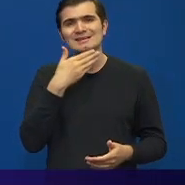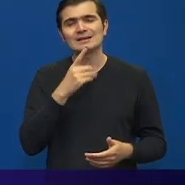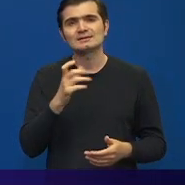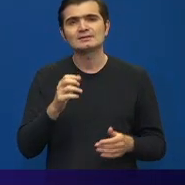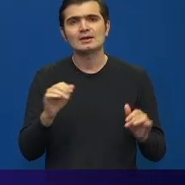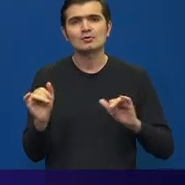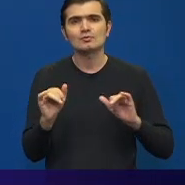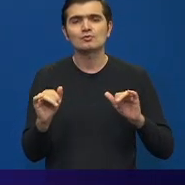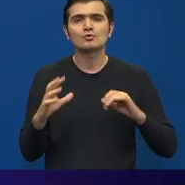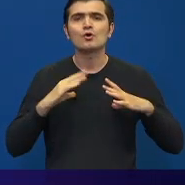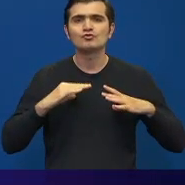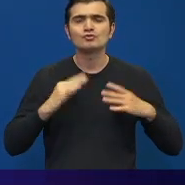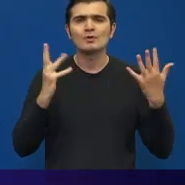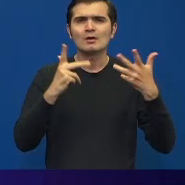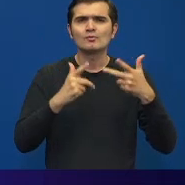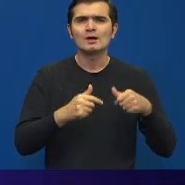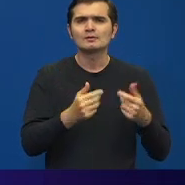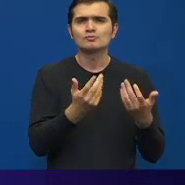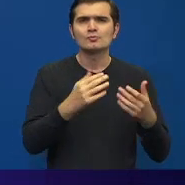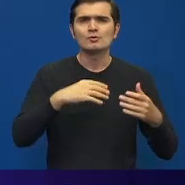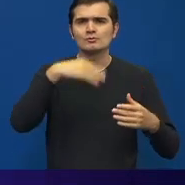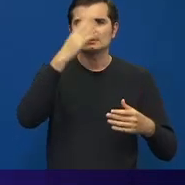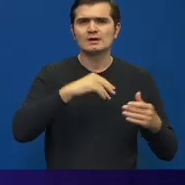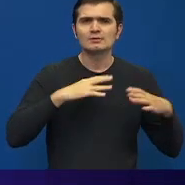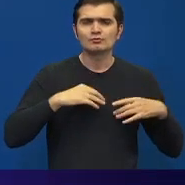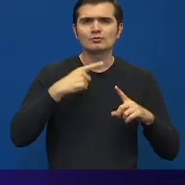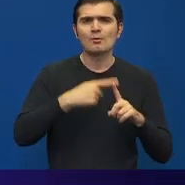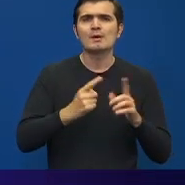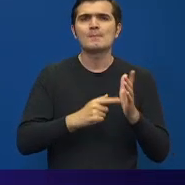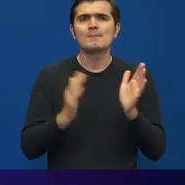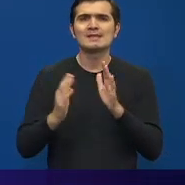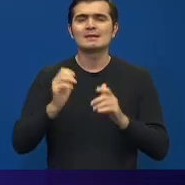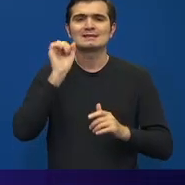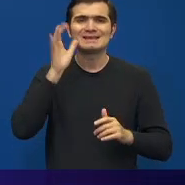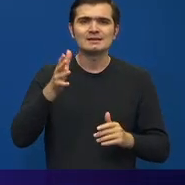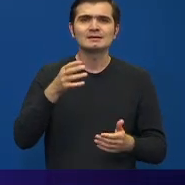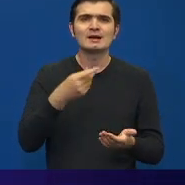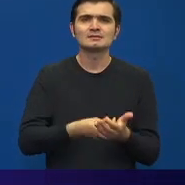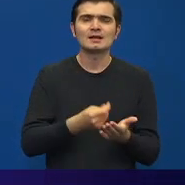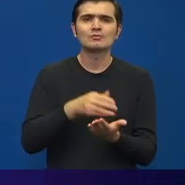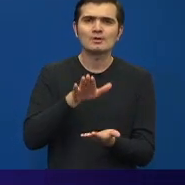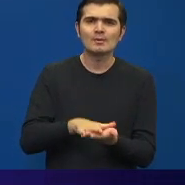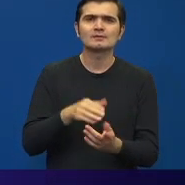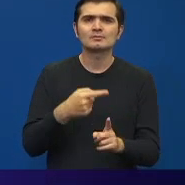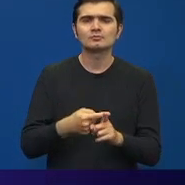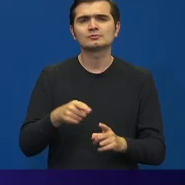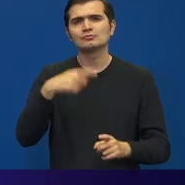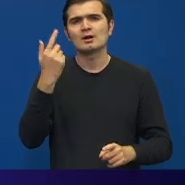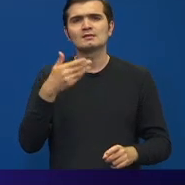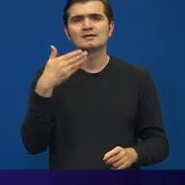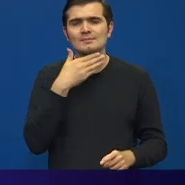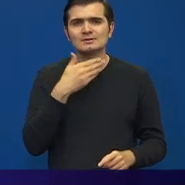calculată în raport cu numărul zilelor de concediu înmuntite cu media zilnică a salarului de bază și a sporurilor indemnizațiilor de care